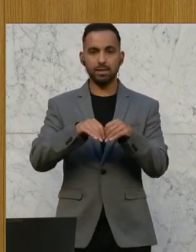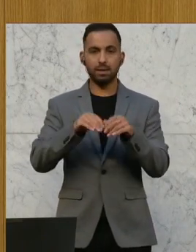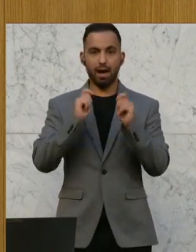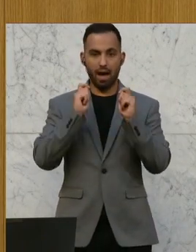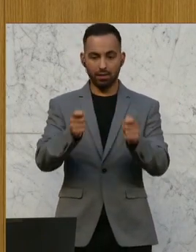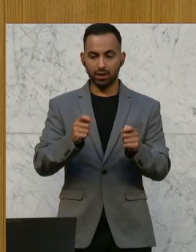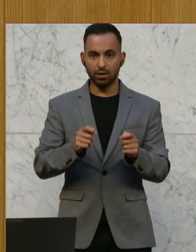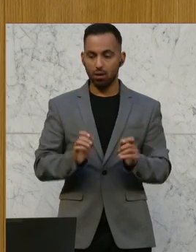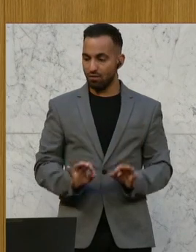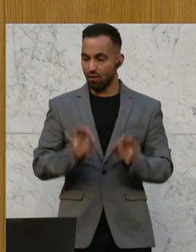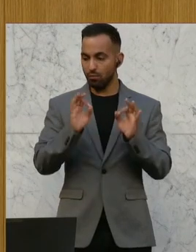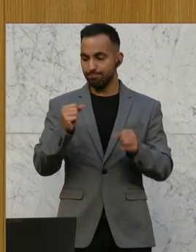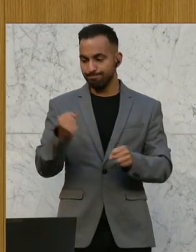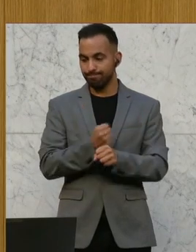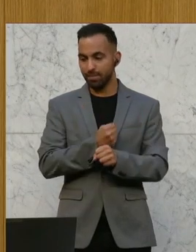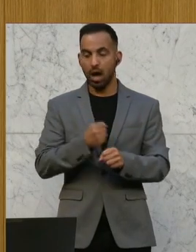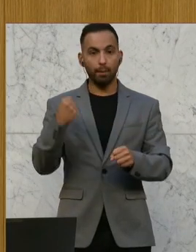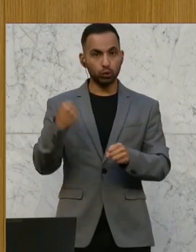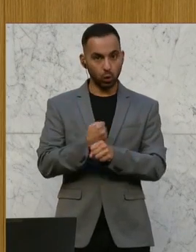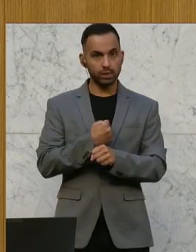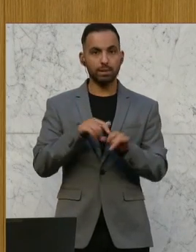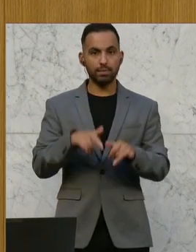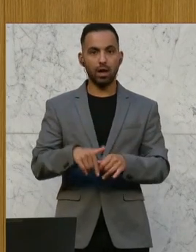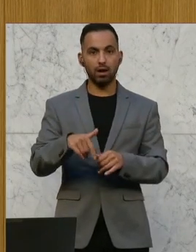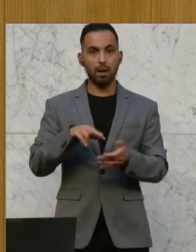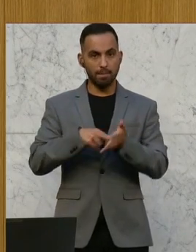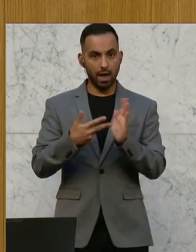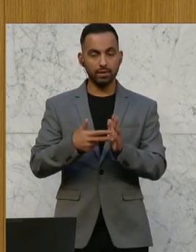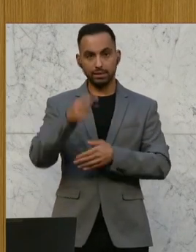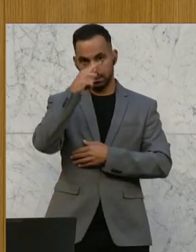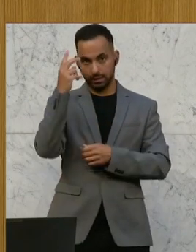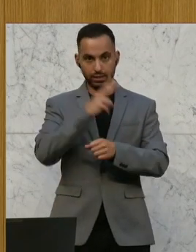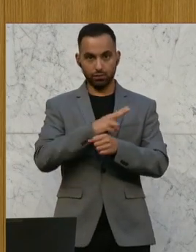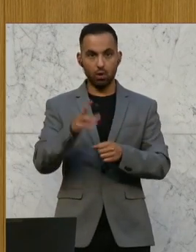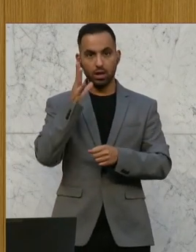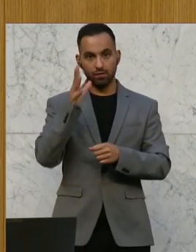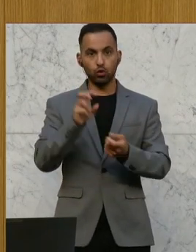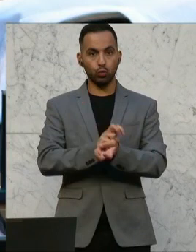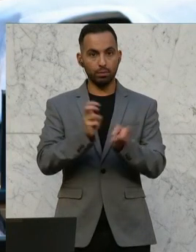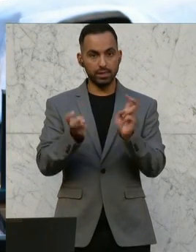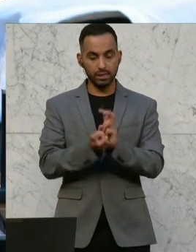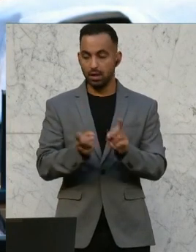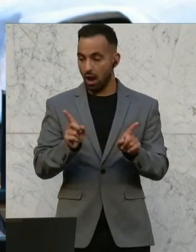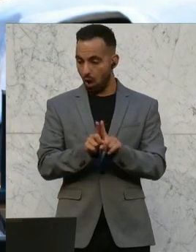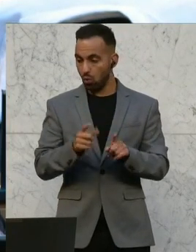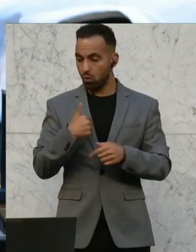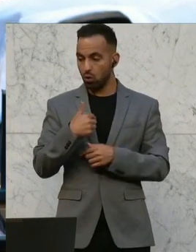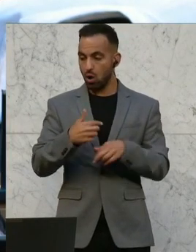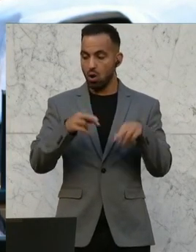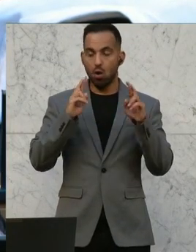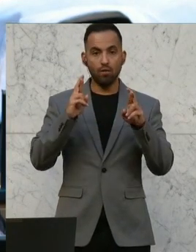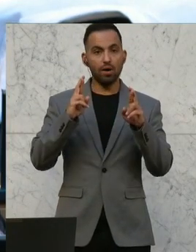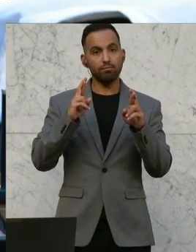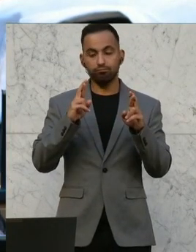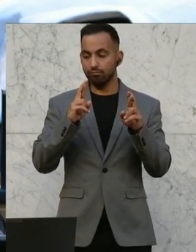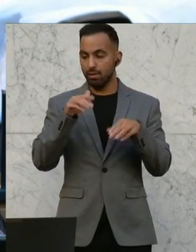formulieren. Dennoch ist das Vorhaben richtig und sinnvoll, wird deswegen auch umgesetzt. Und ich hoffe, dass wir für die Elementarpädagogik